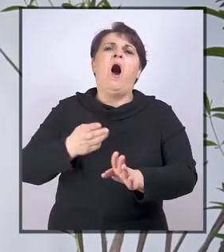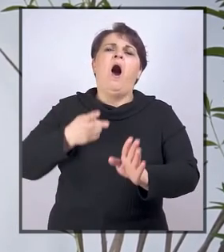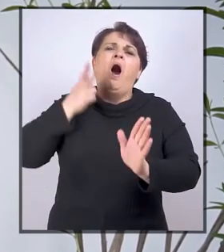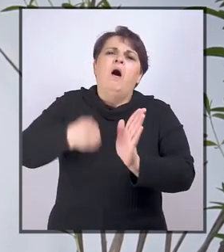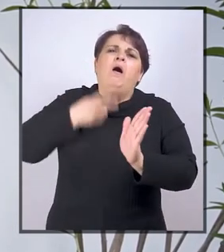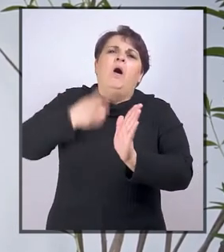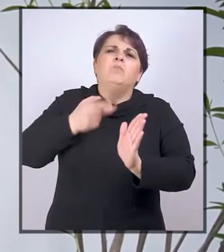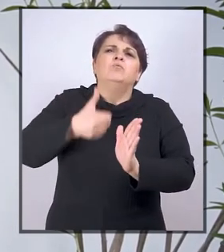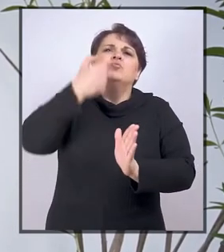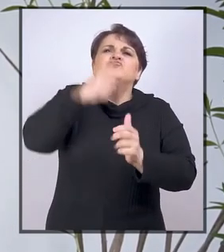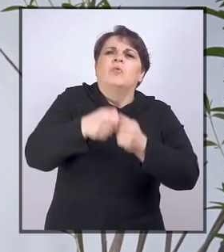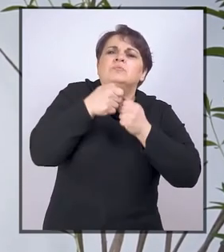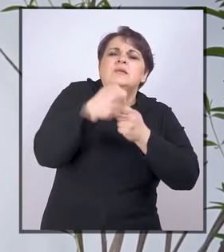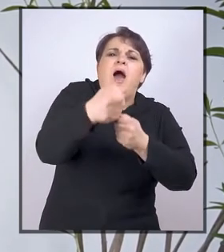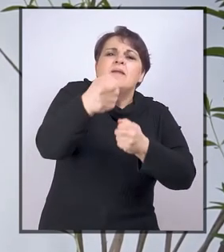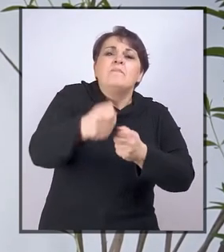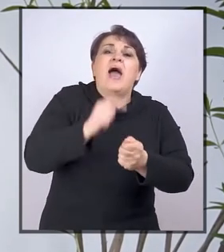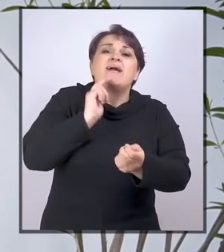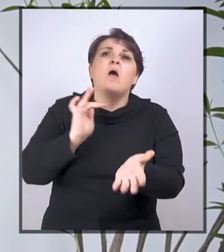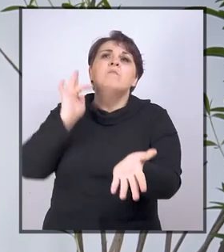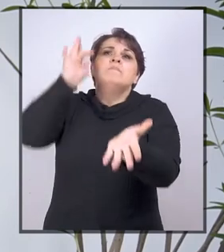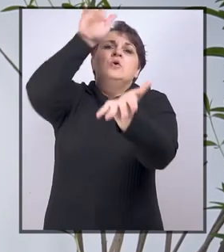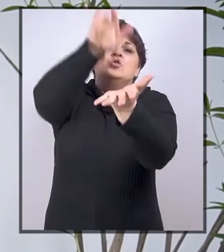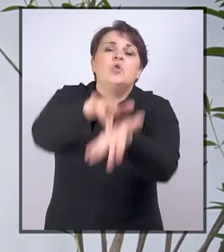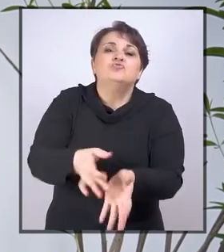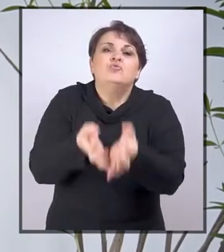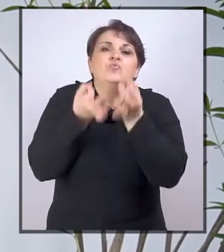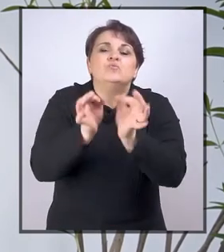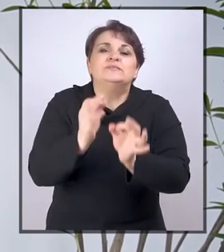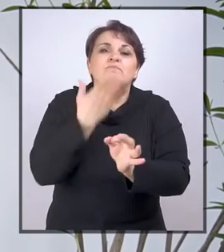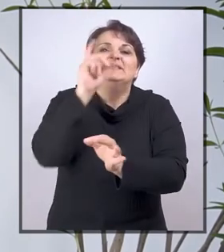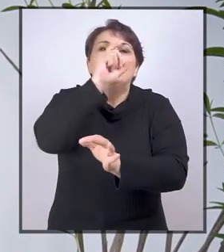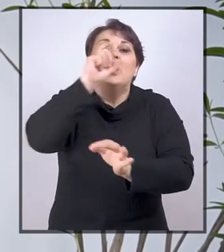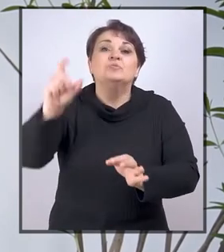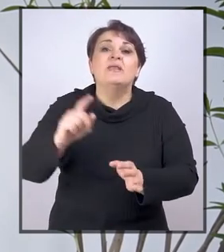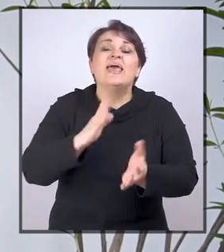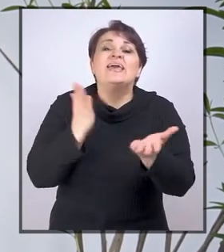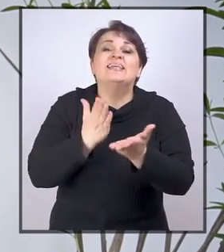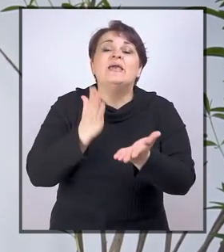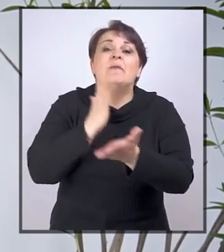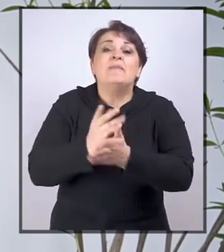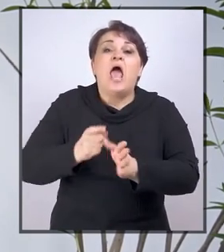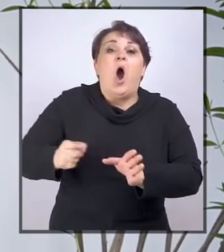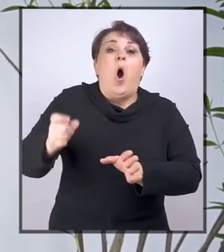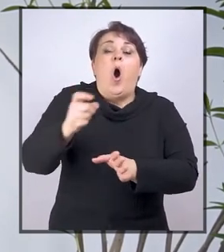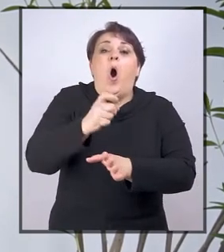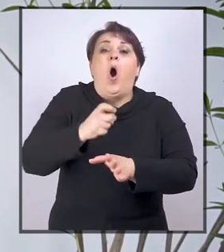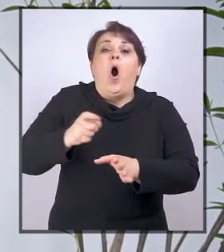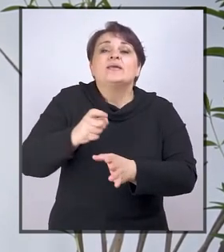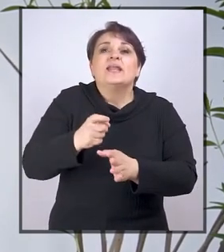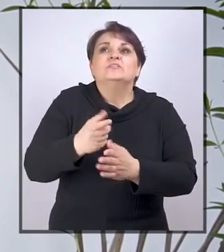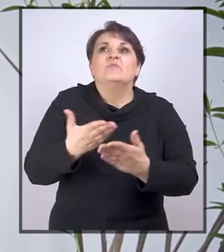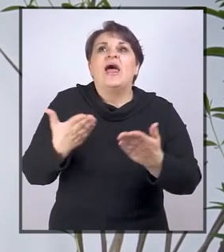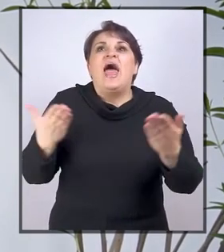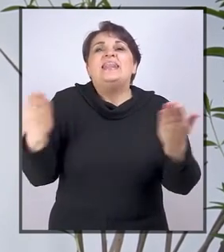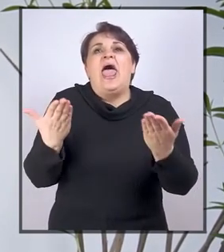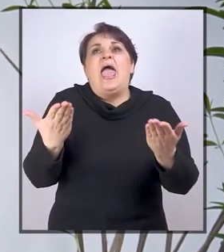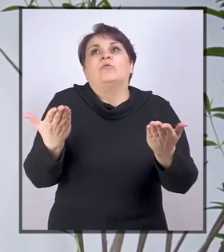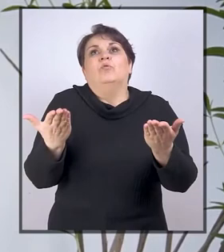kilometara kako bi došli u neku specijalnu školu gdje bi za njih bio organizovano neki